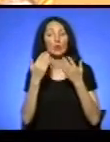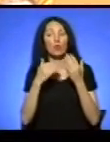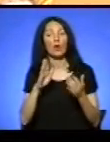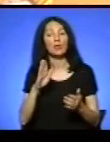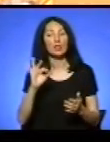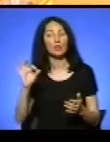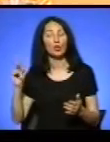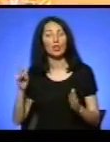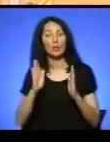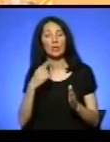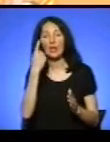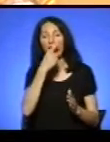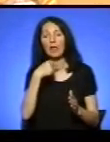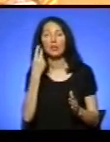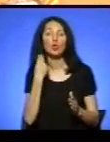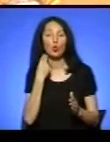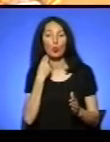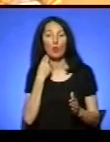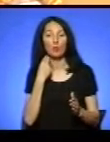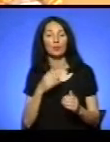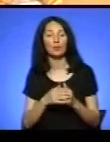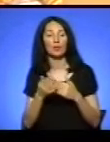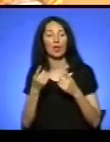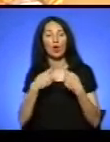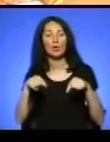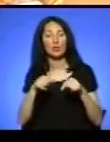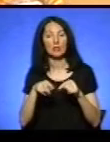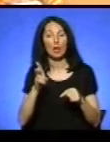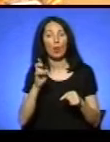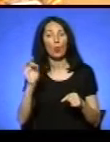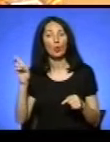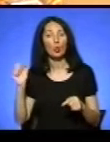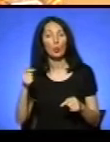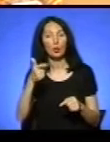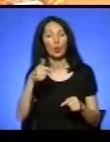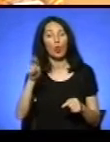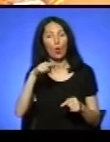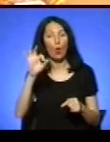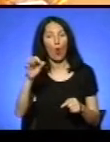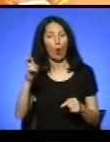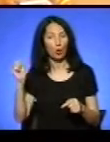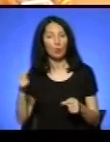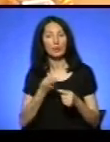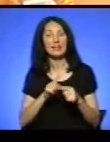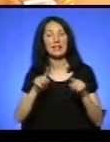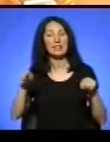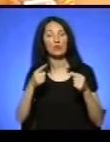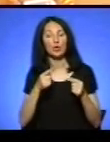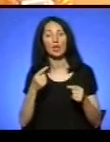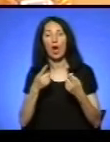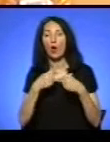Організація Go Global – це створена організація неурядова за ініціативи України.